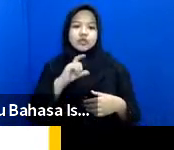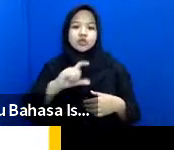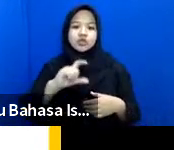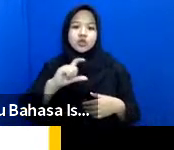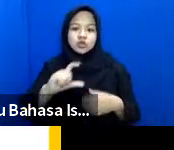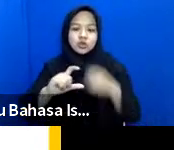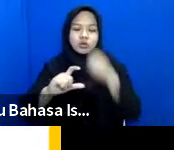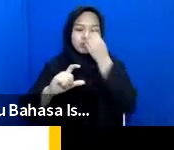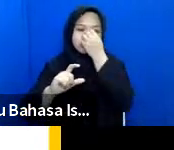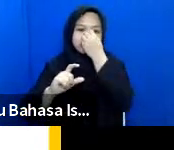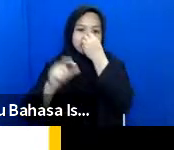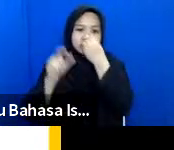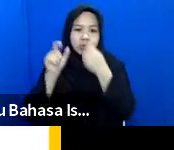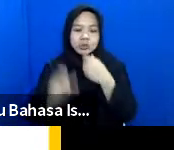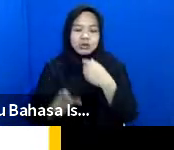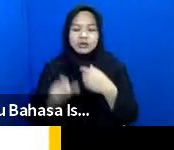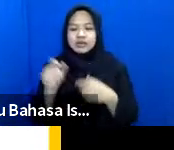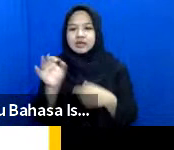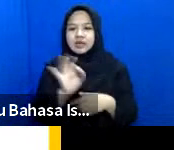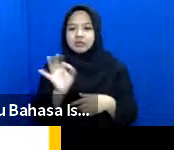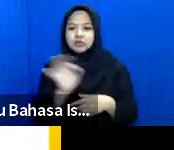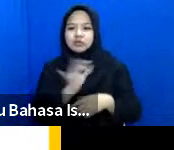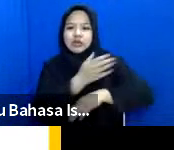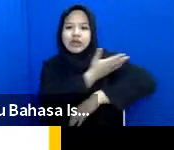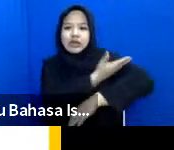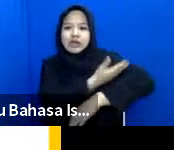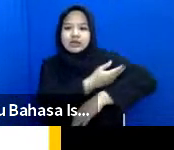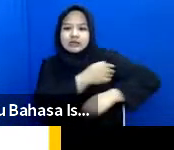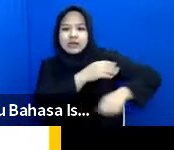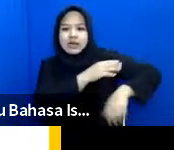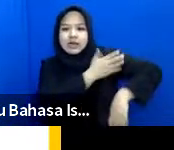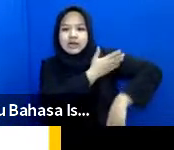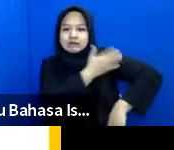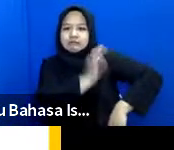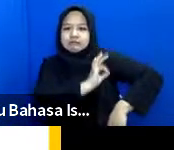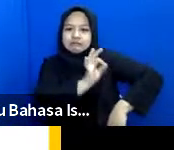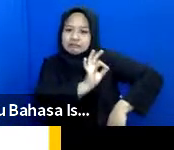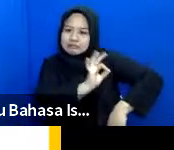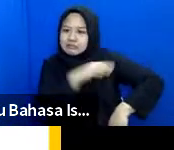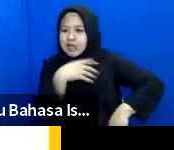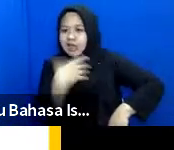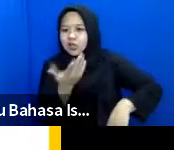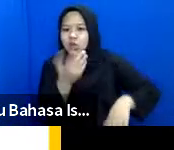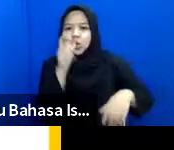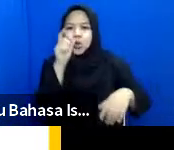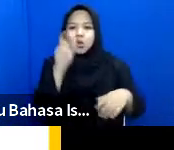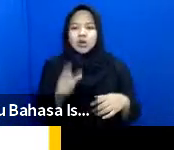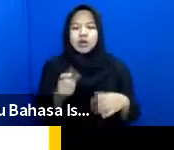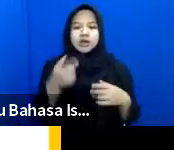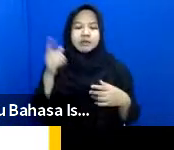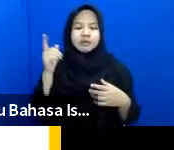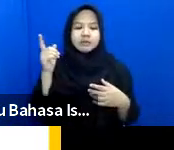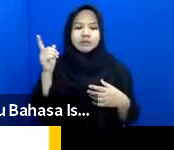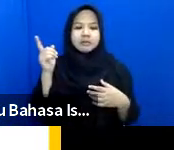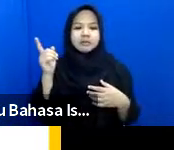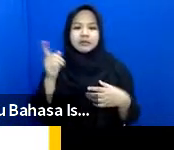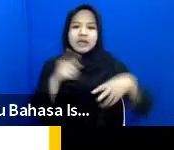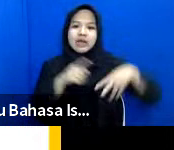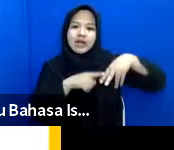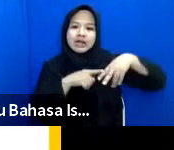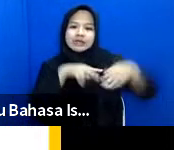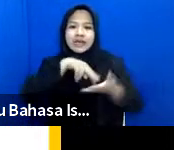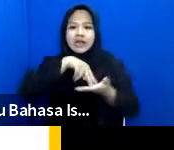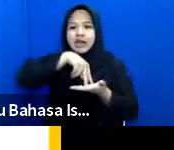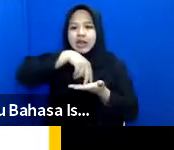adalah orang yang tidak memiliki tangan misalkan atau apa namanya orang yang hatinya layu